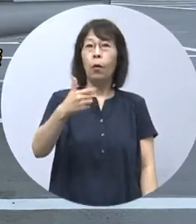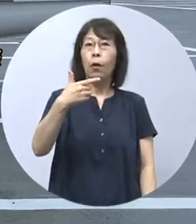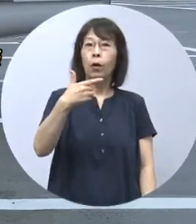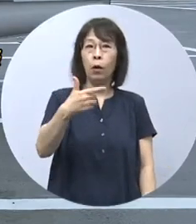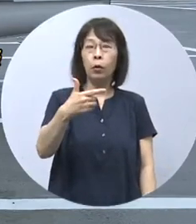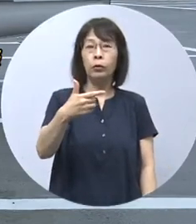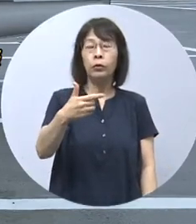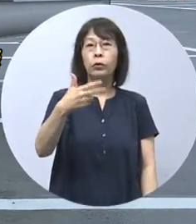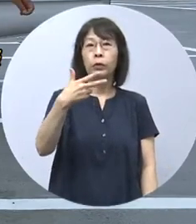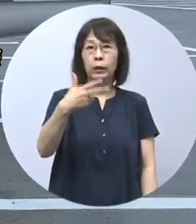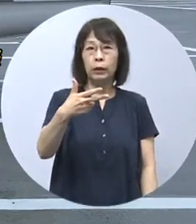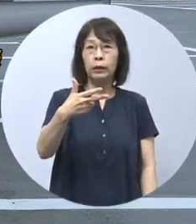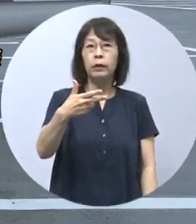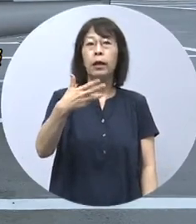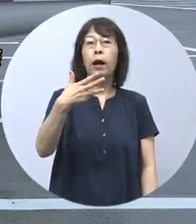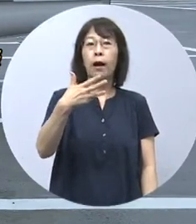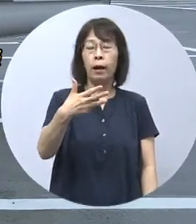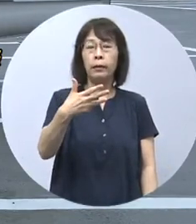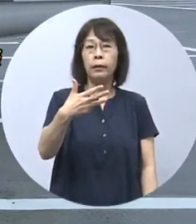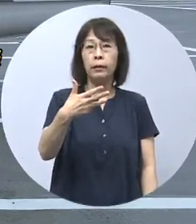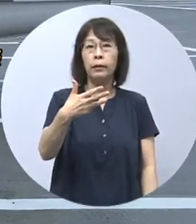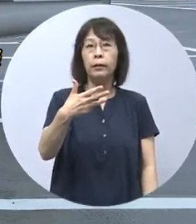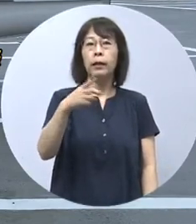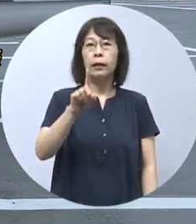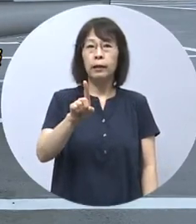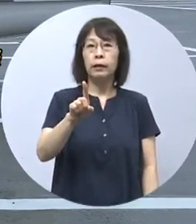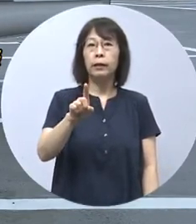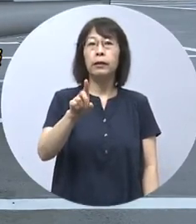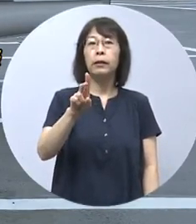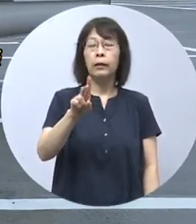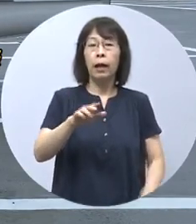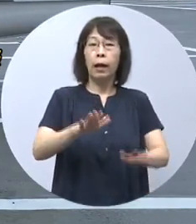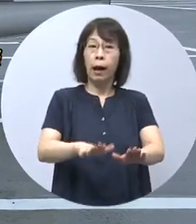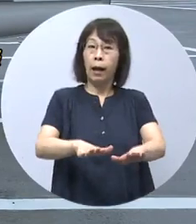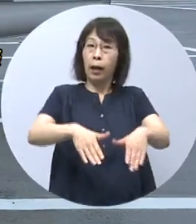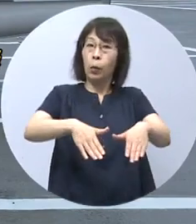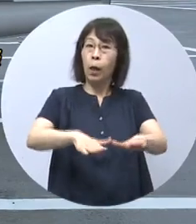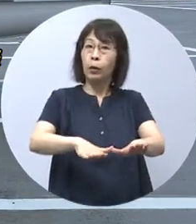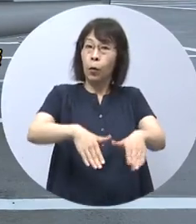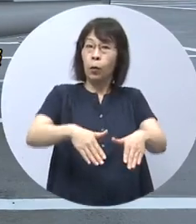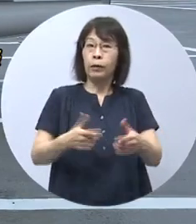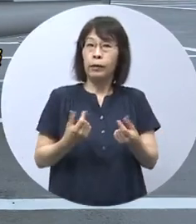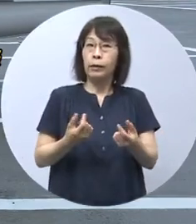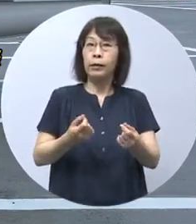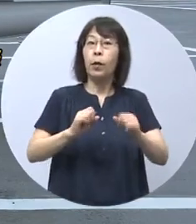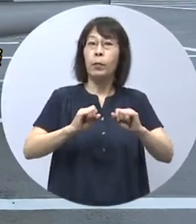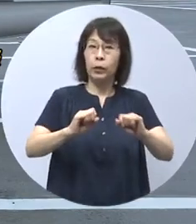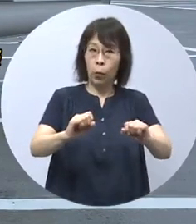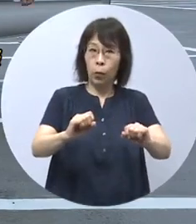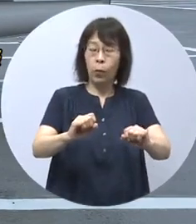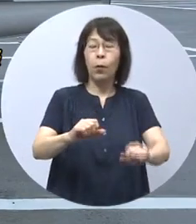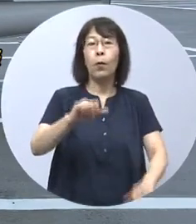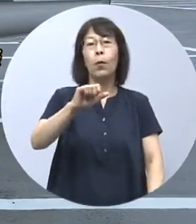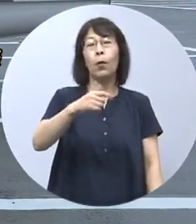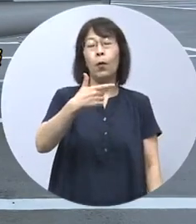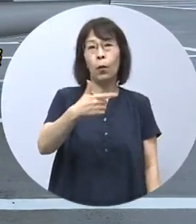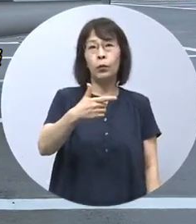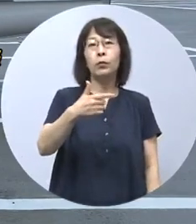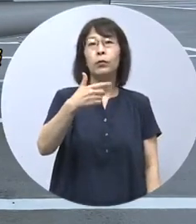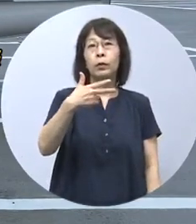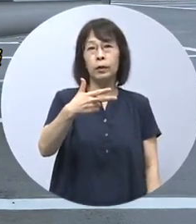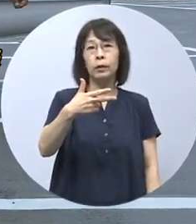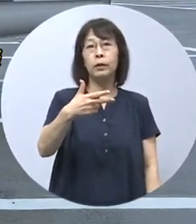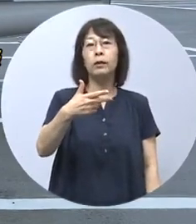5、6、7、8、1かかとの上げ下げをしっかりしましょう5、